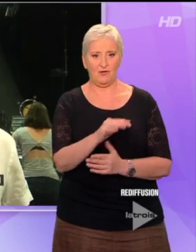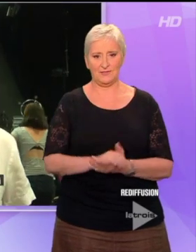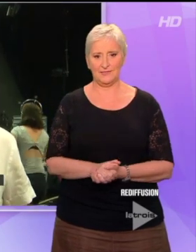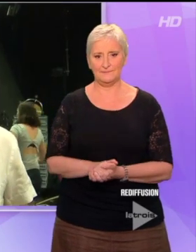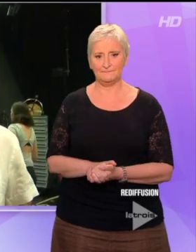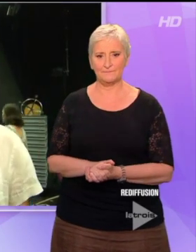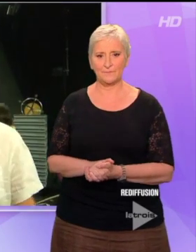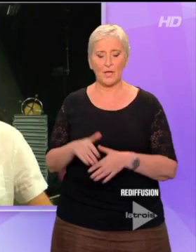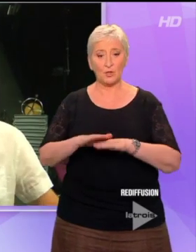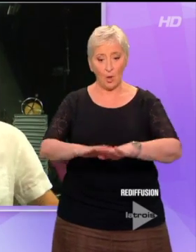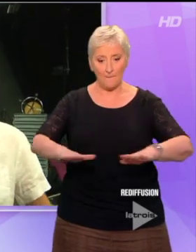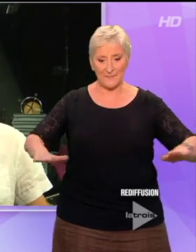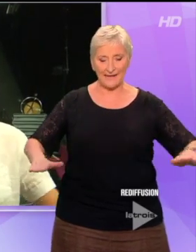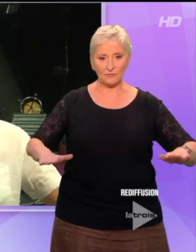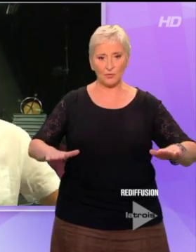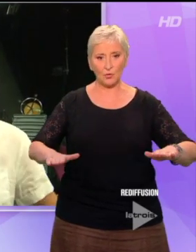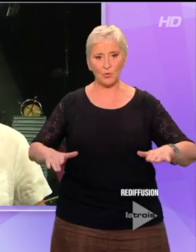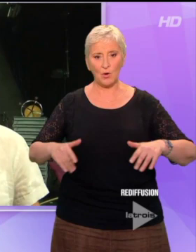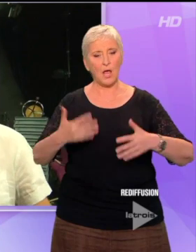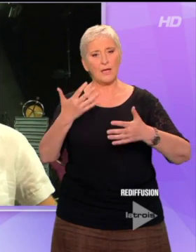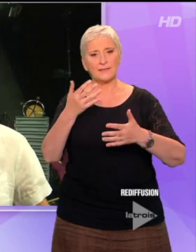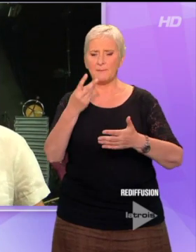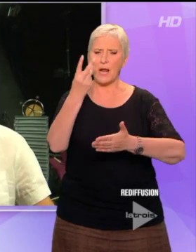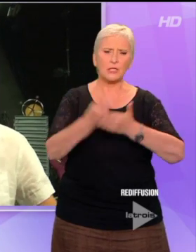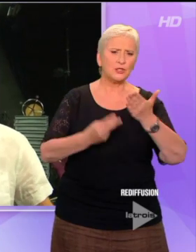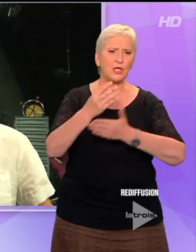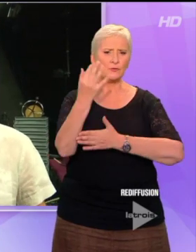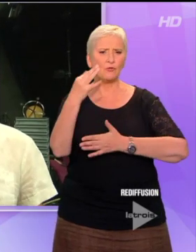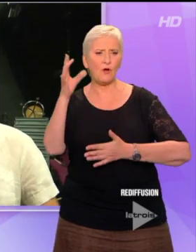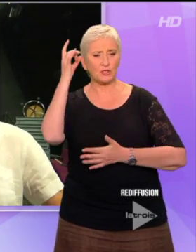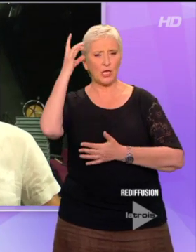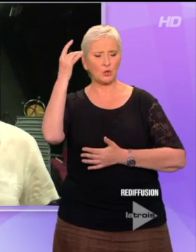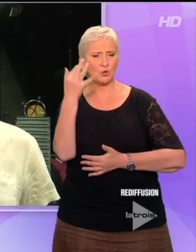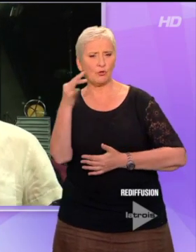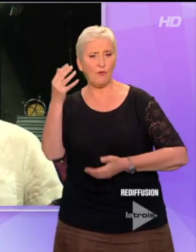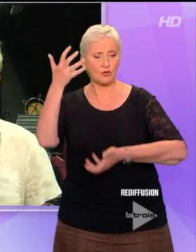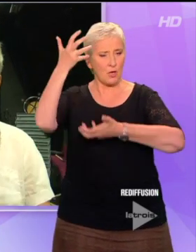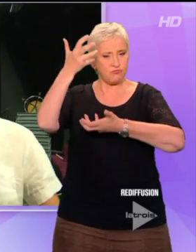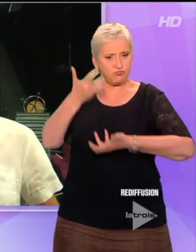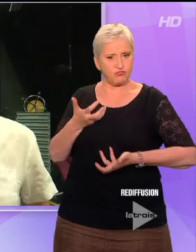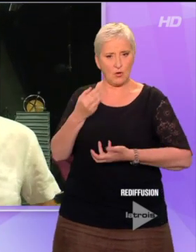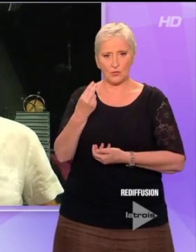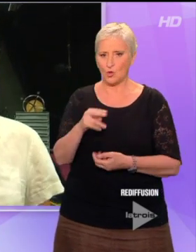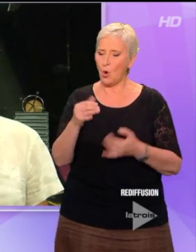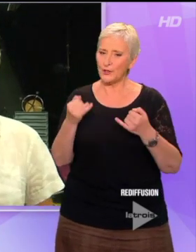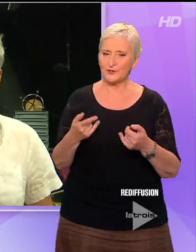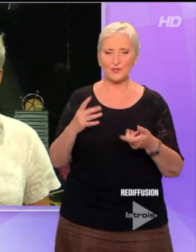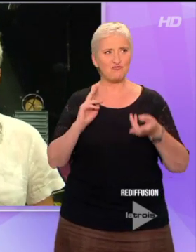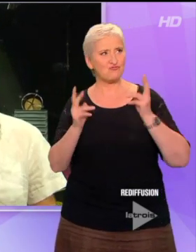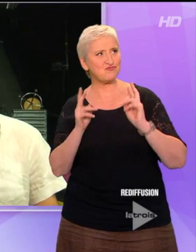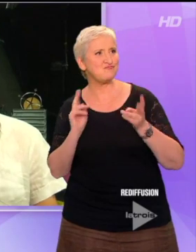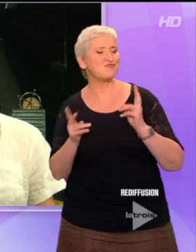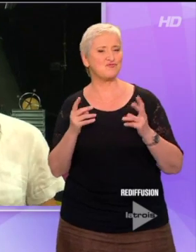légèrement sur le plateau avec moins de poids, littérature française, de culture. On peut prendre les choses par-dessus la jambe. On